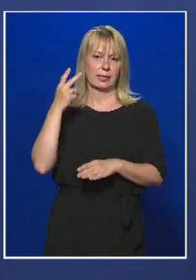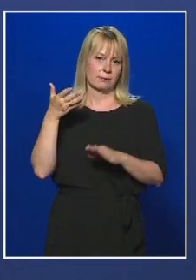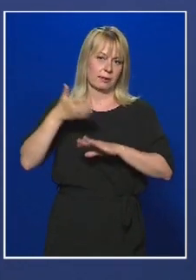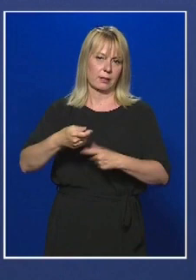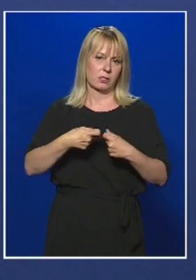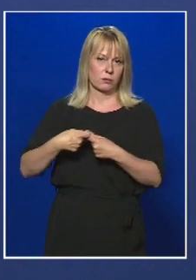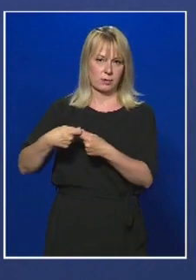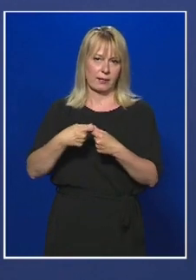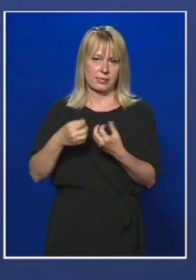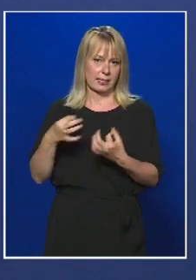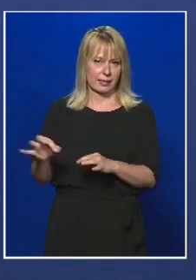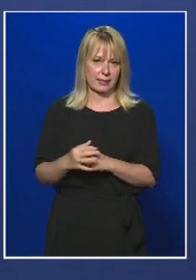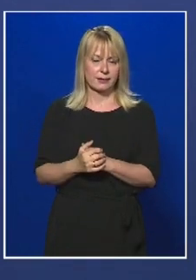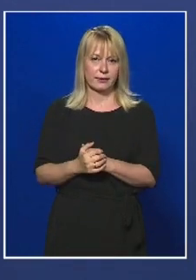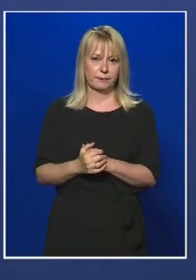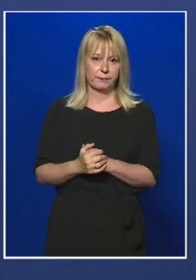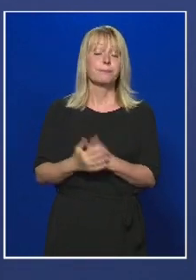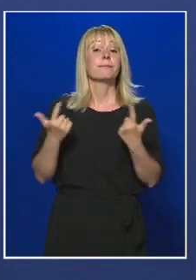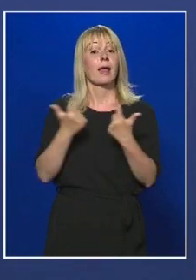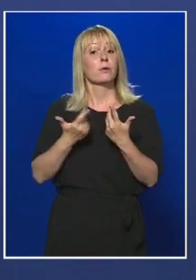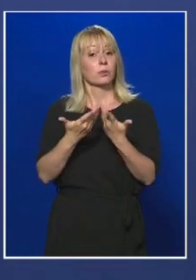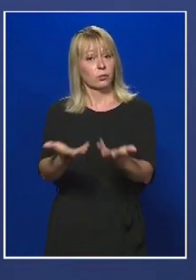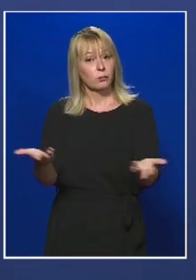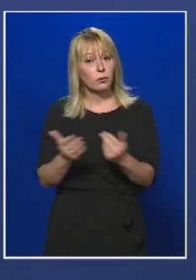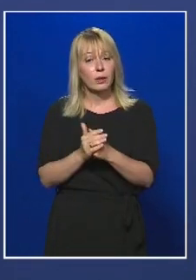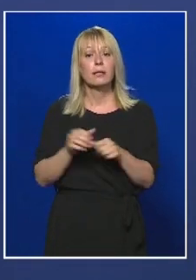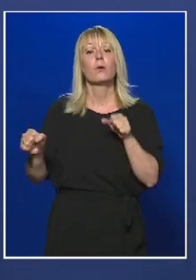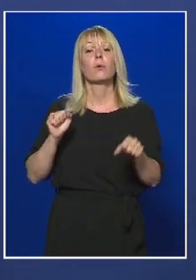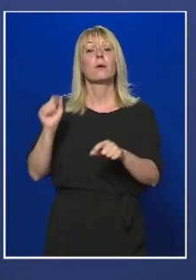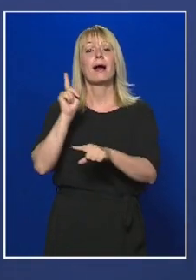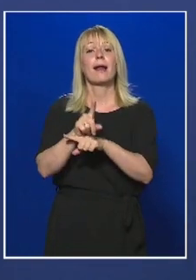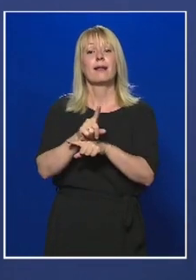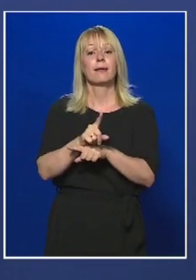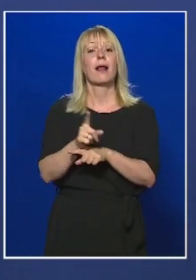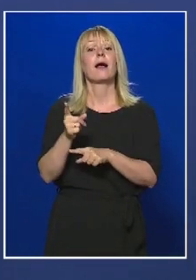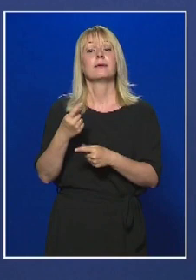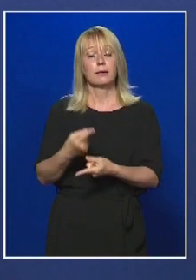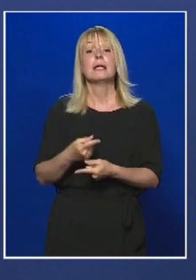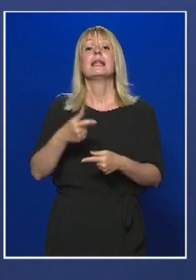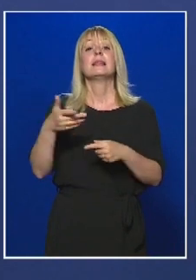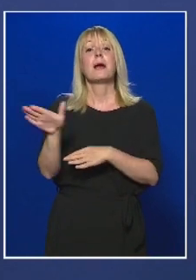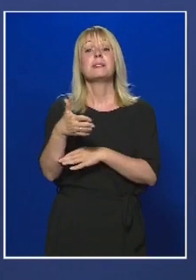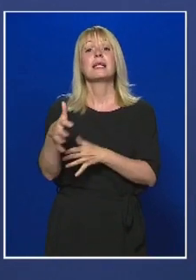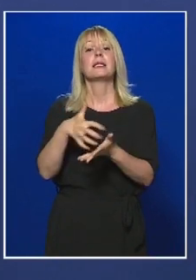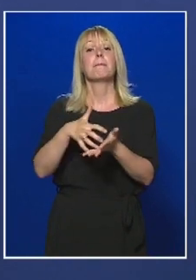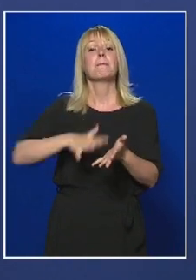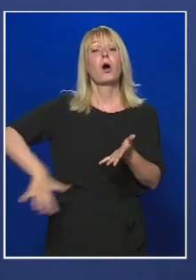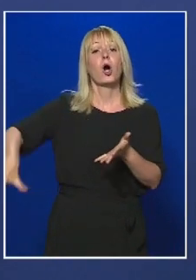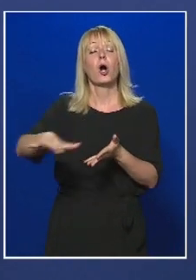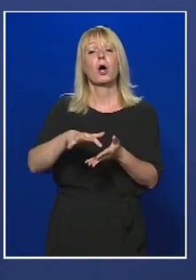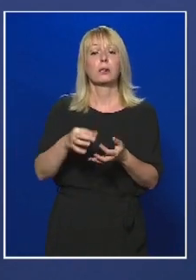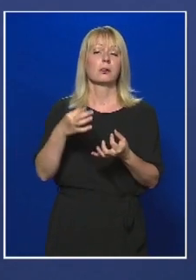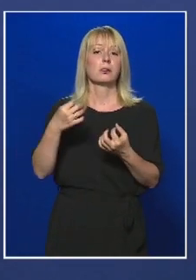szervezett rendezvényt. Tájékoztatom önöket, hogy a kormányrendelet értelmében a nemzeti parkok szabadtéri bemutató